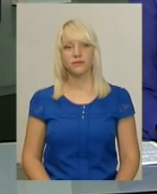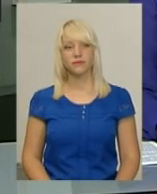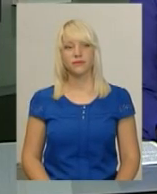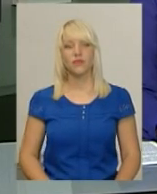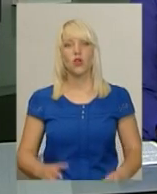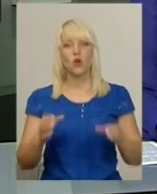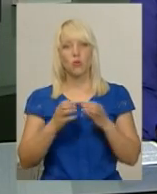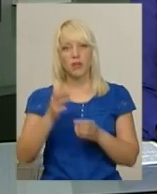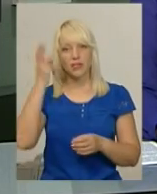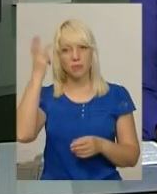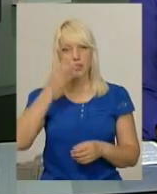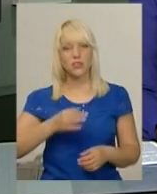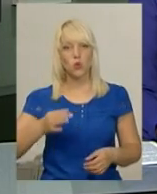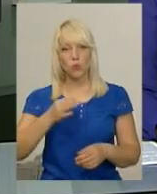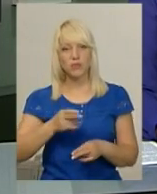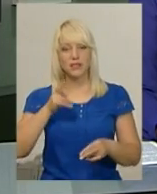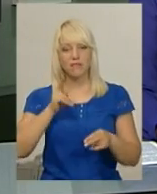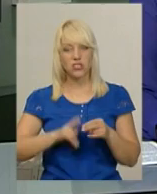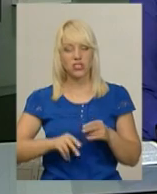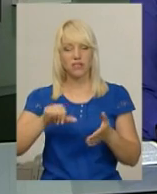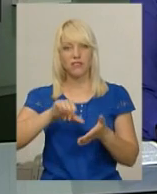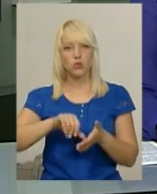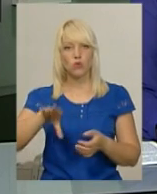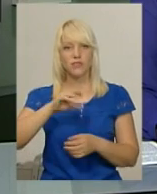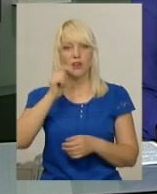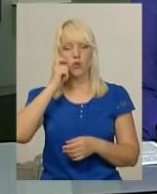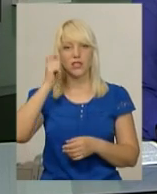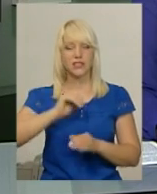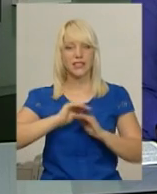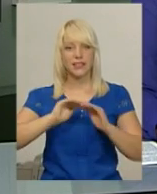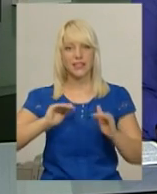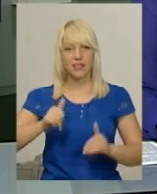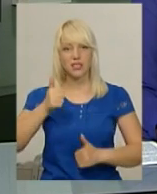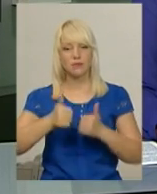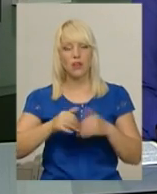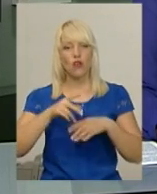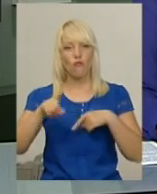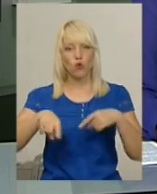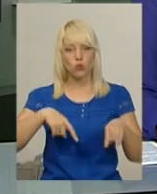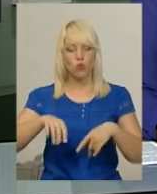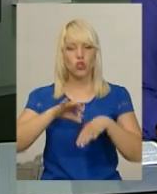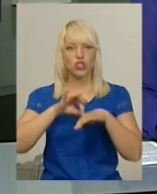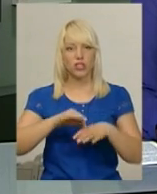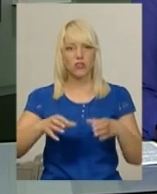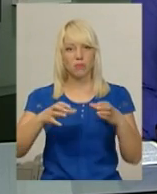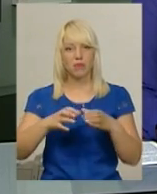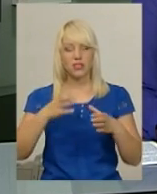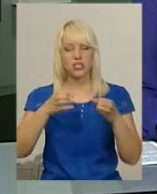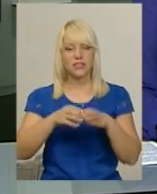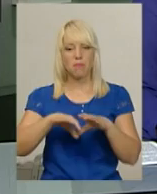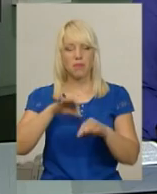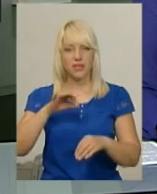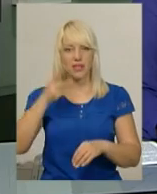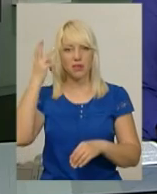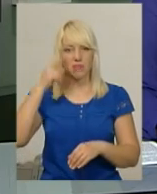Команди Хмельницької області завершили виступ у всеукраїнських дитячих змаганнях з футболу «Шкіряний м'яч» у цьому сезоні. Збірна Хмельницького